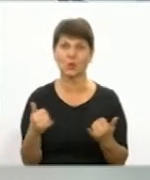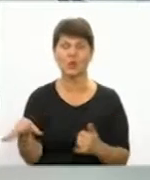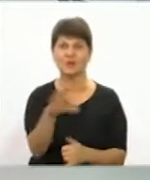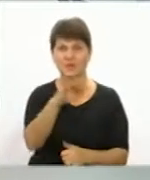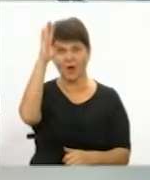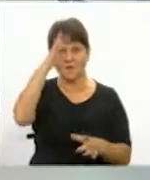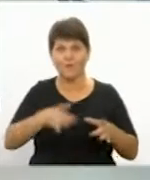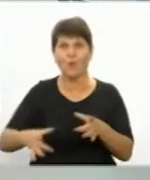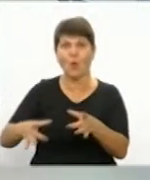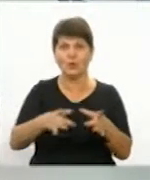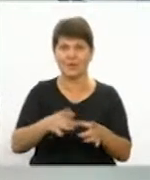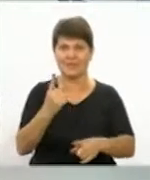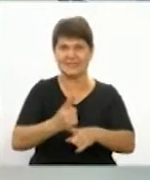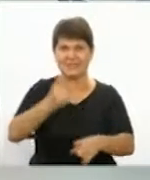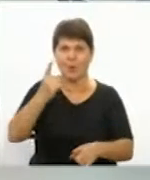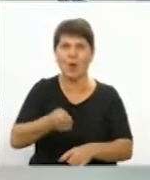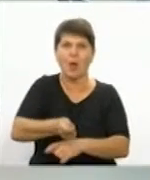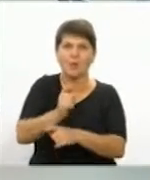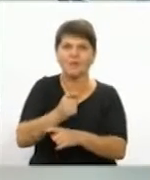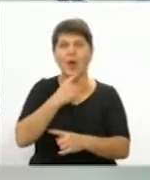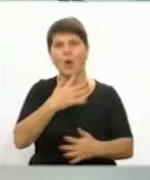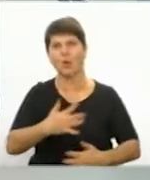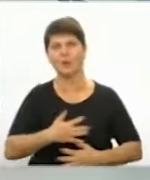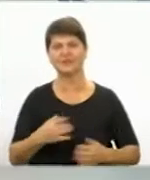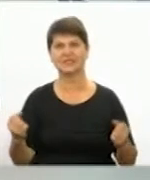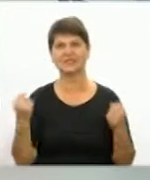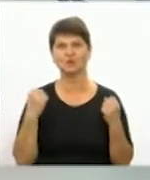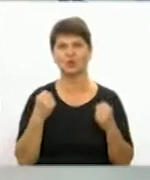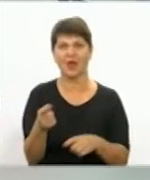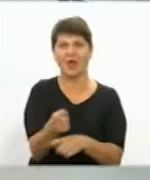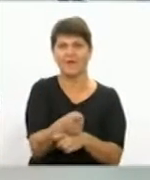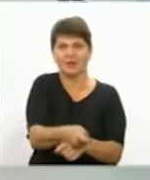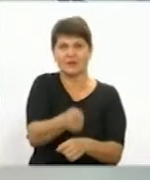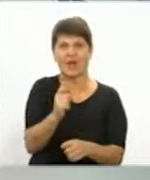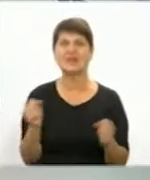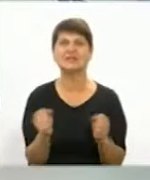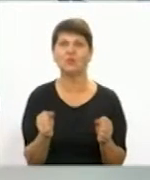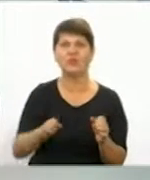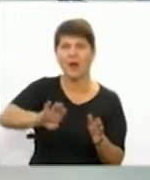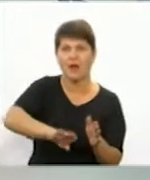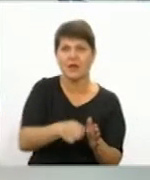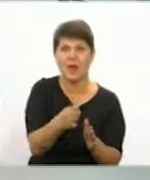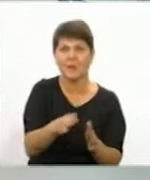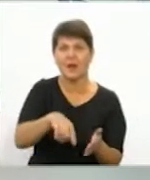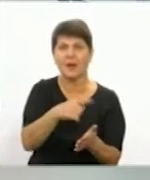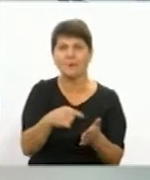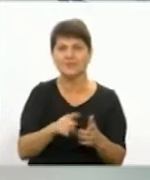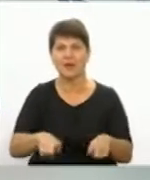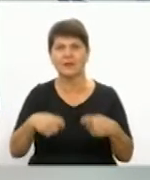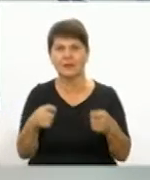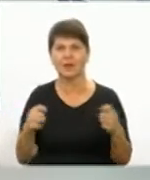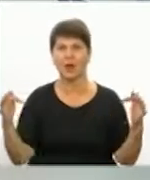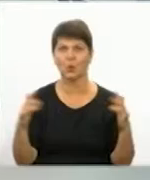водоймах області заборонений промисловий, любительський та спортивний вилов риби на зимувальних ямах. Це такі місця, де є найбільше